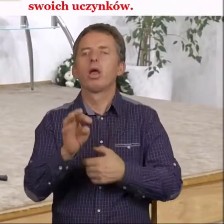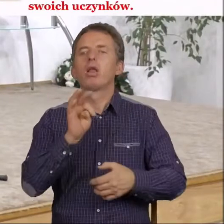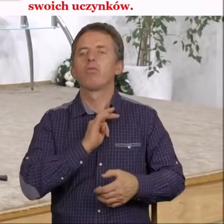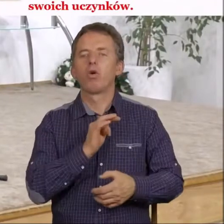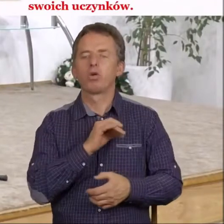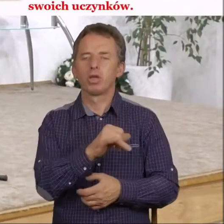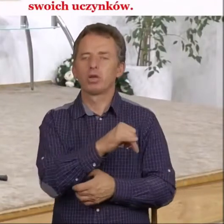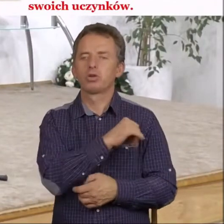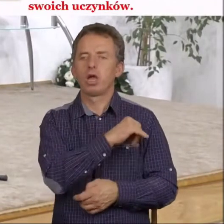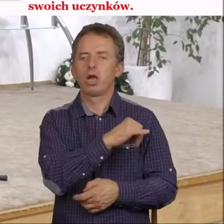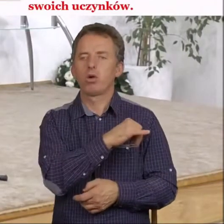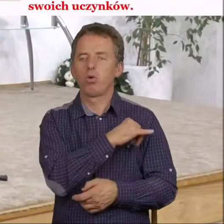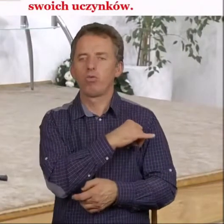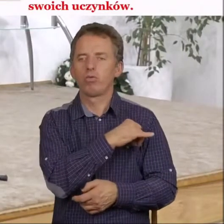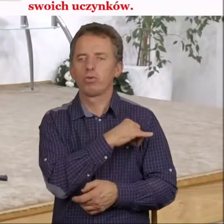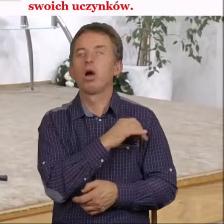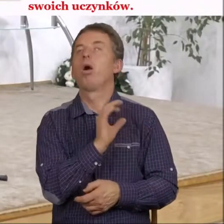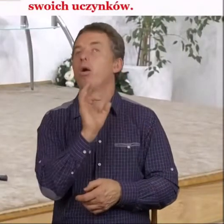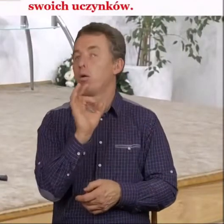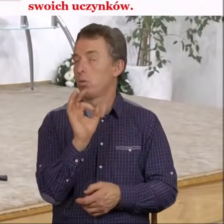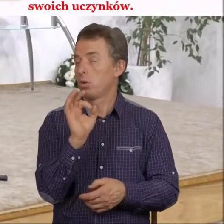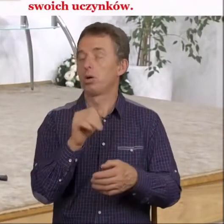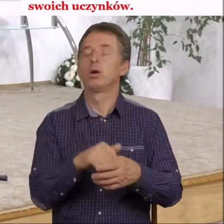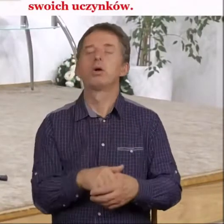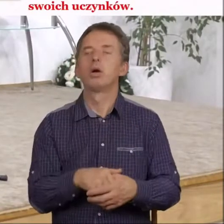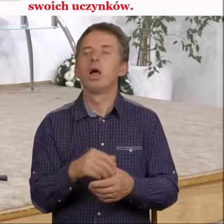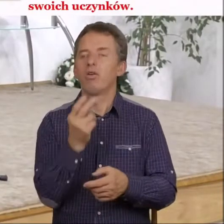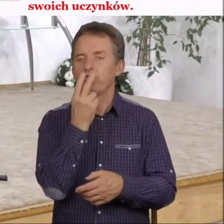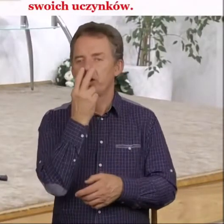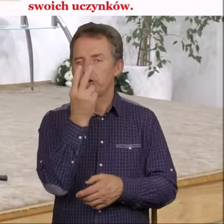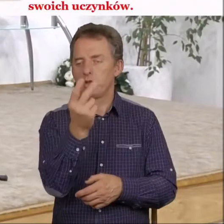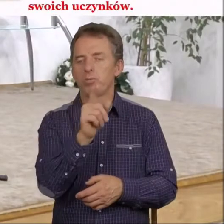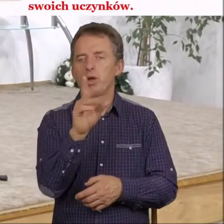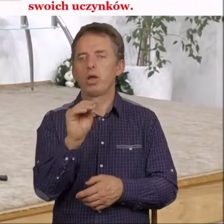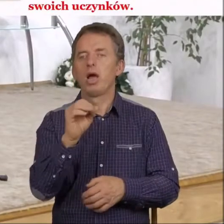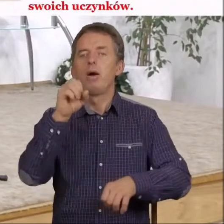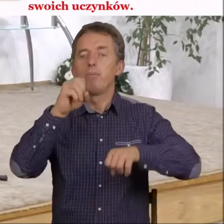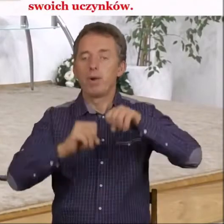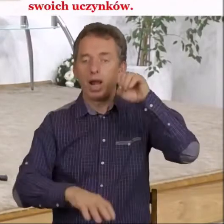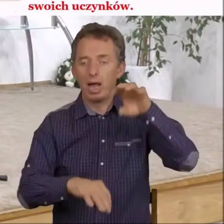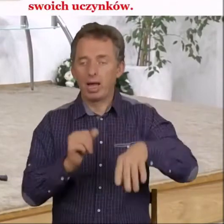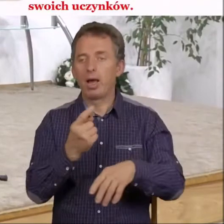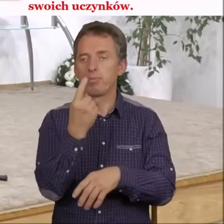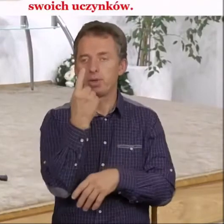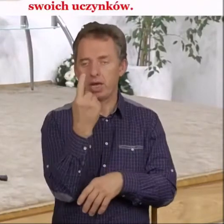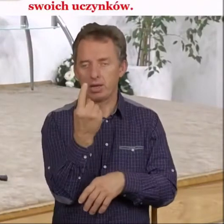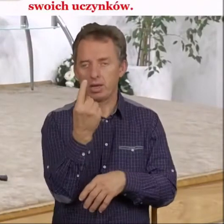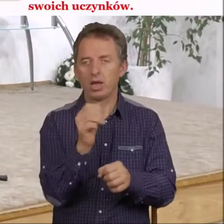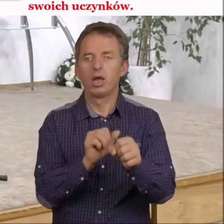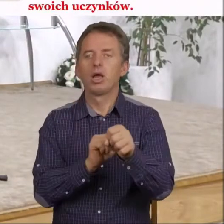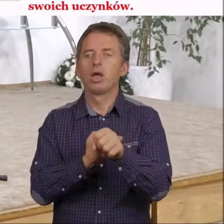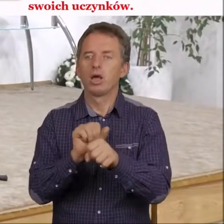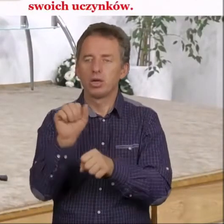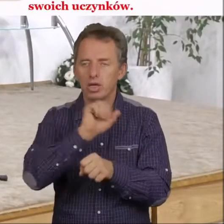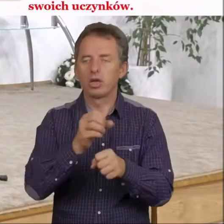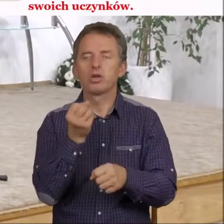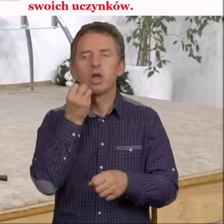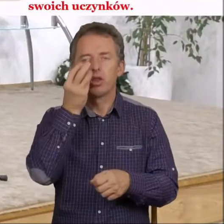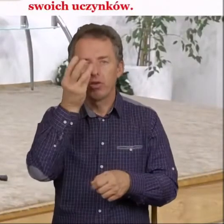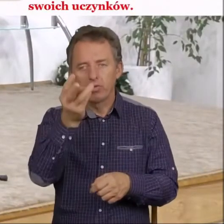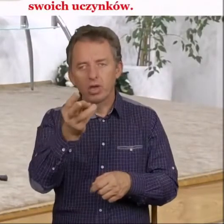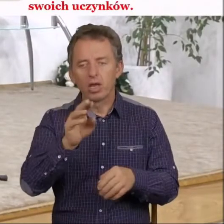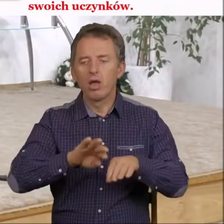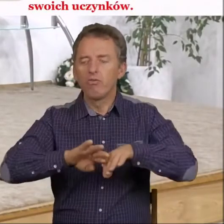wrzodów. A więc widzimy, że plaga pierwsza jeszcze trwa w